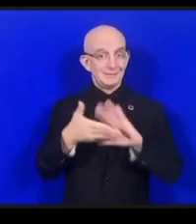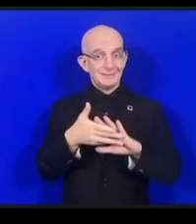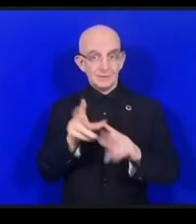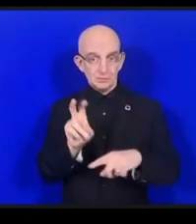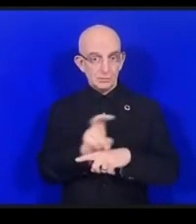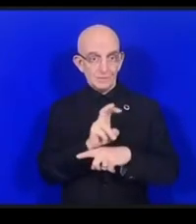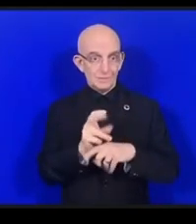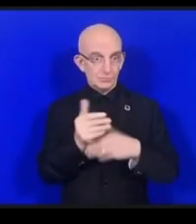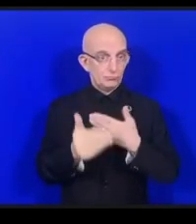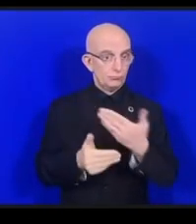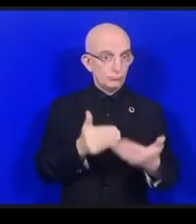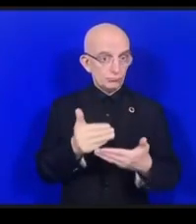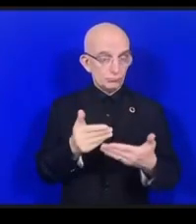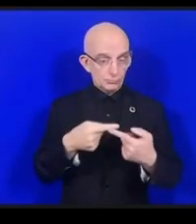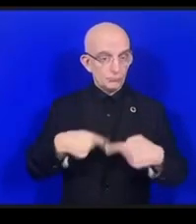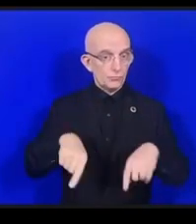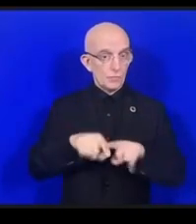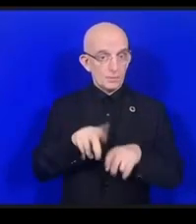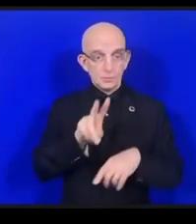今年は